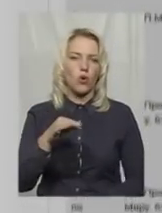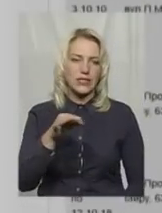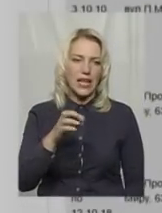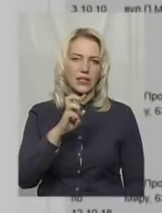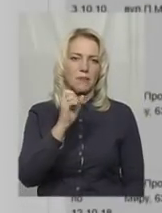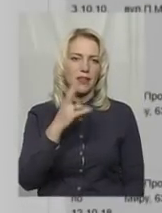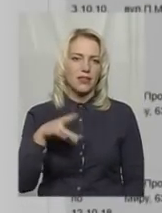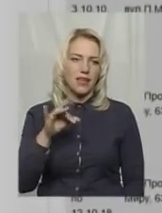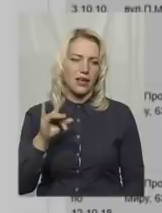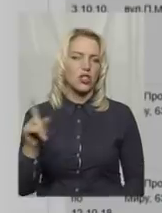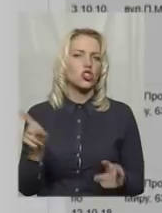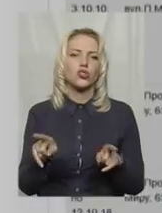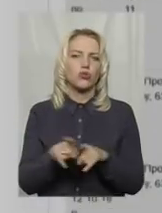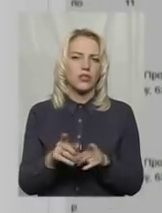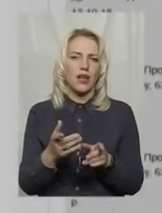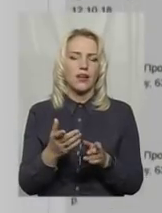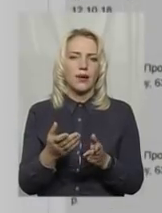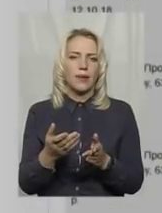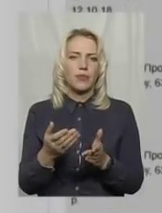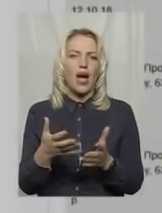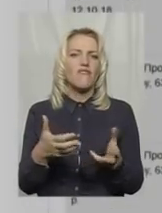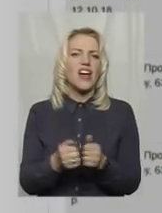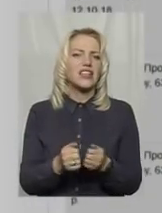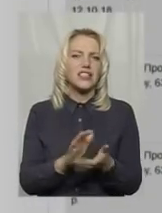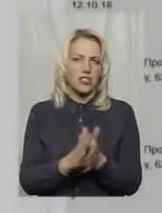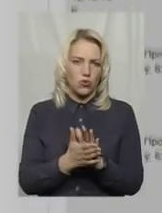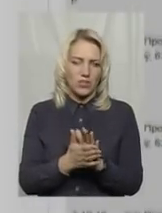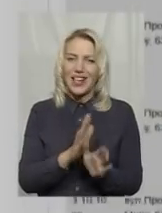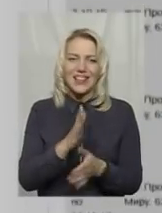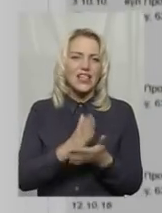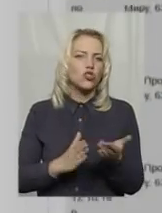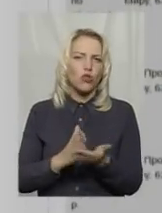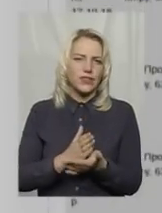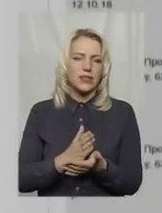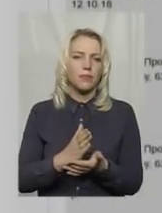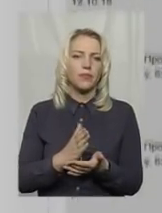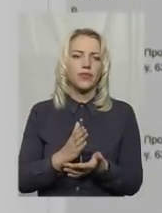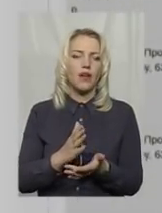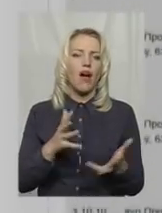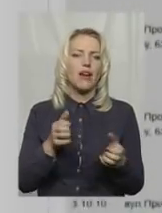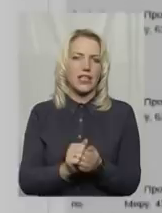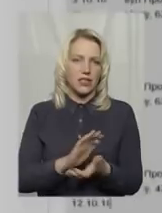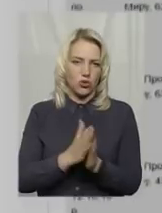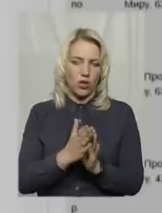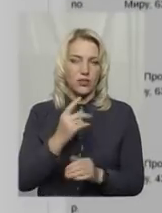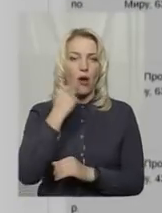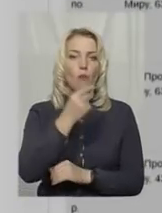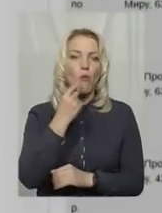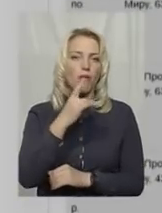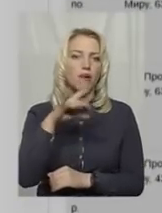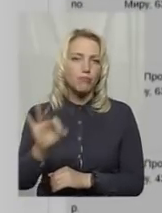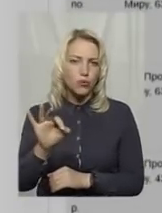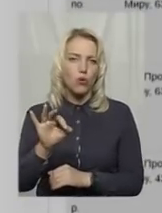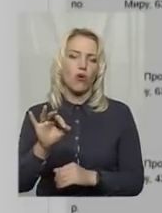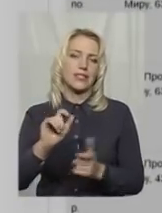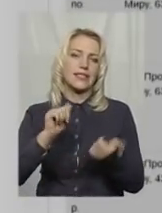Що це за аварійні ситуації? Не зовсім аварійна ситуація. Мова йде про замінну